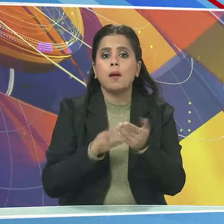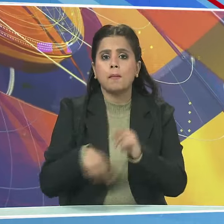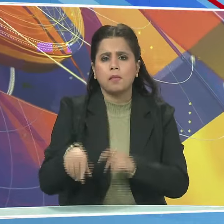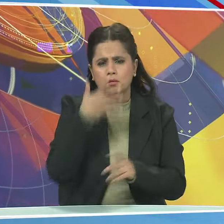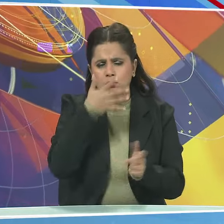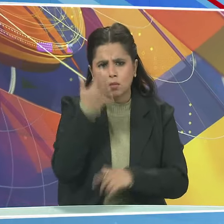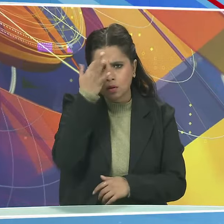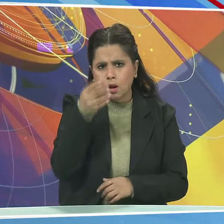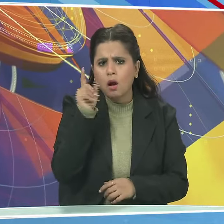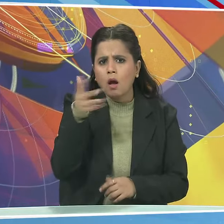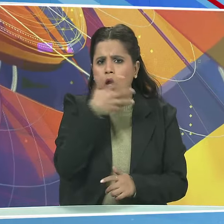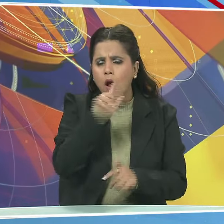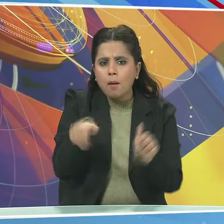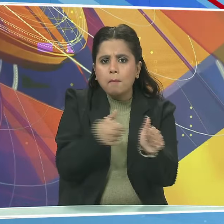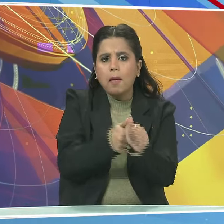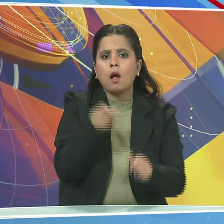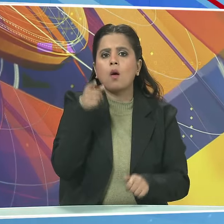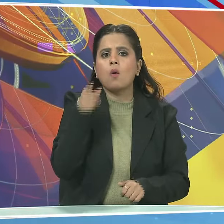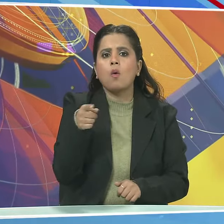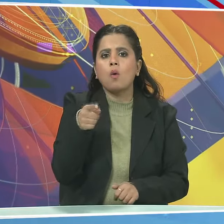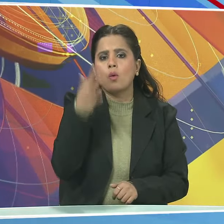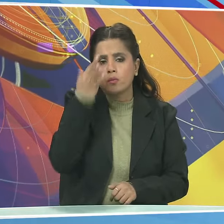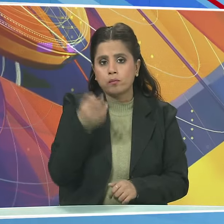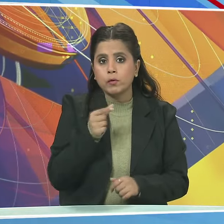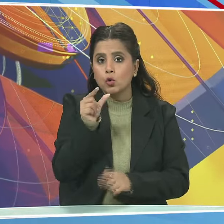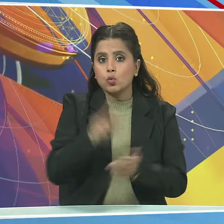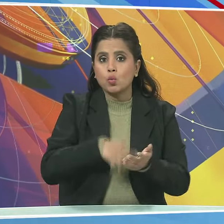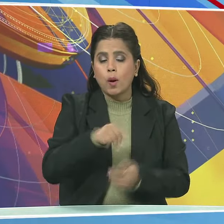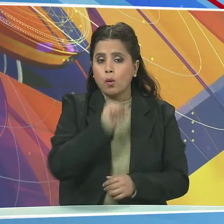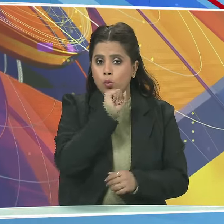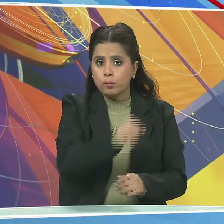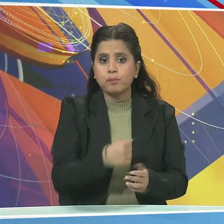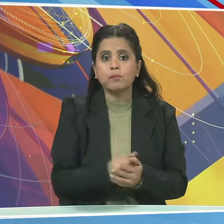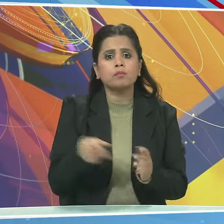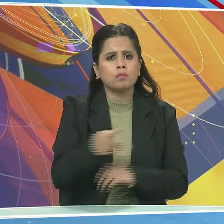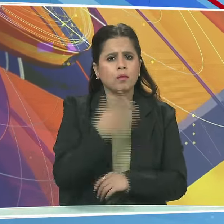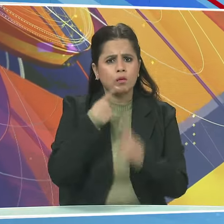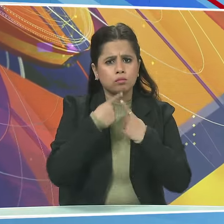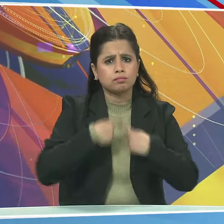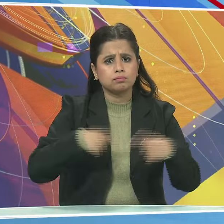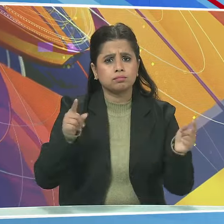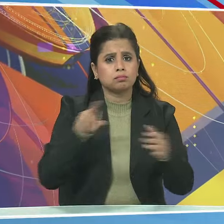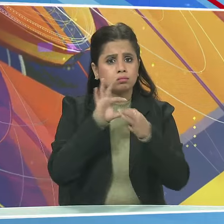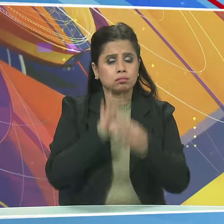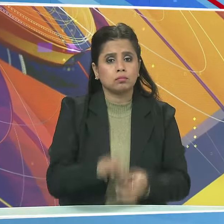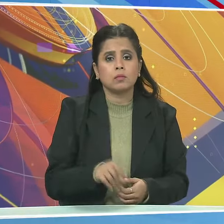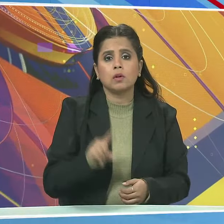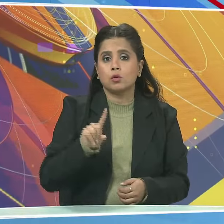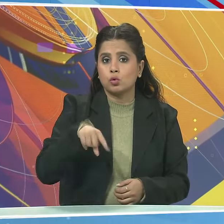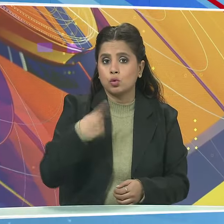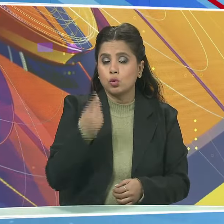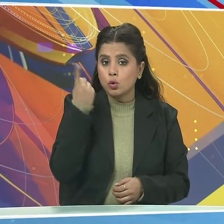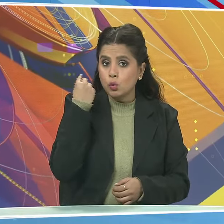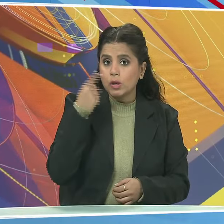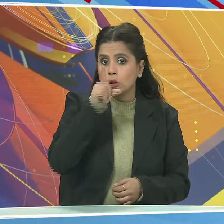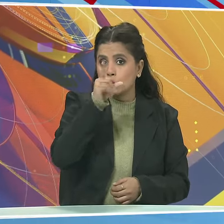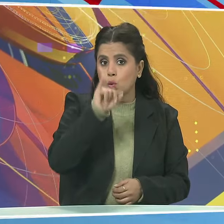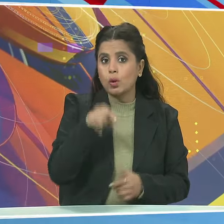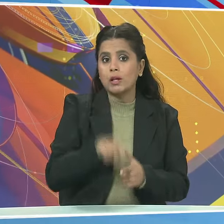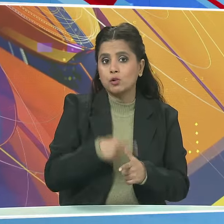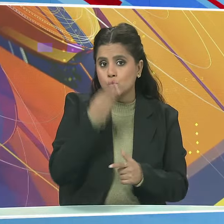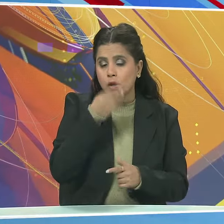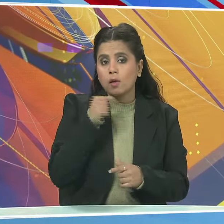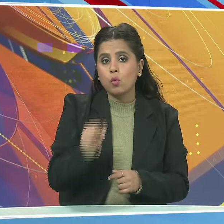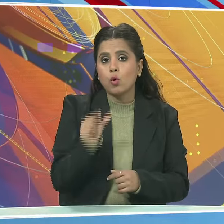मास्टर माइंड माना जाता है UN की ओर से जारी बयान के अनुसार कल 16 जन्वरी को सुरक्षा